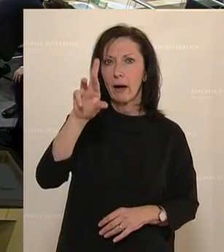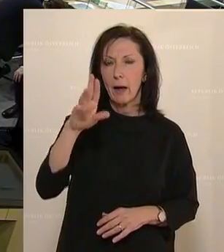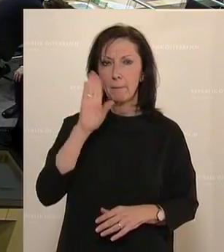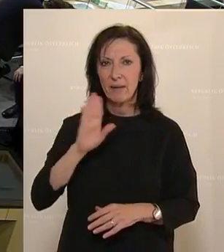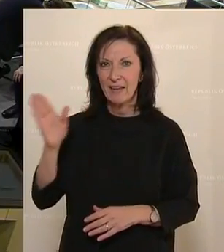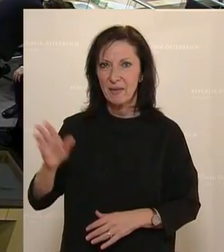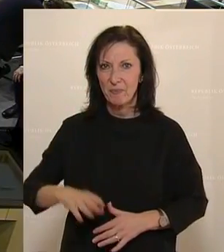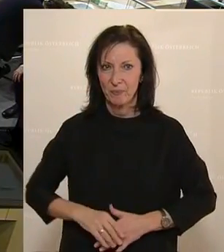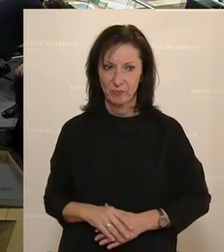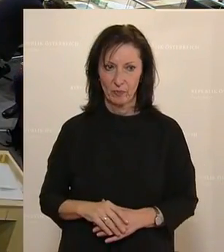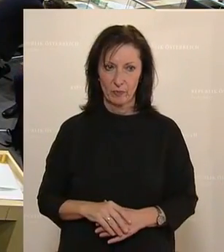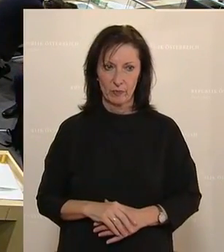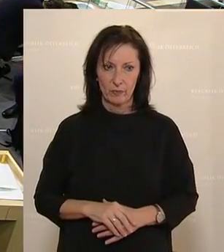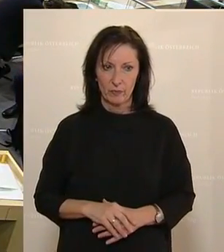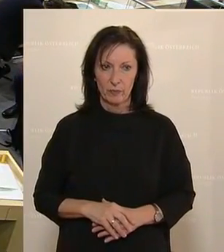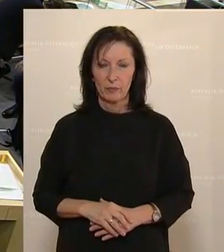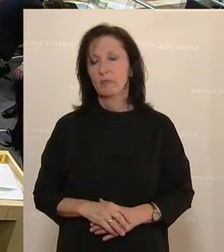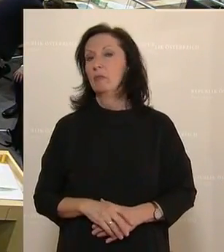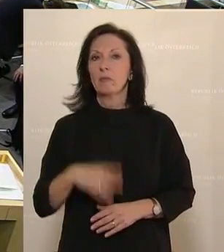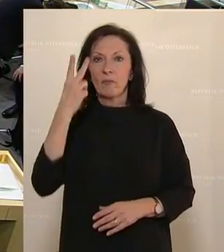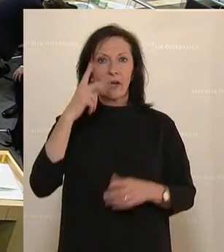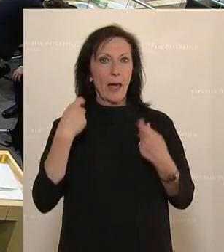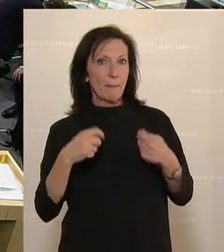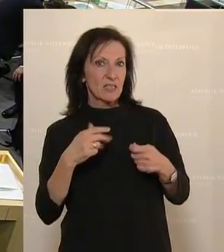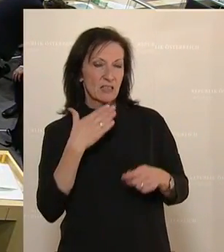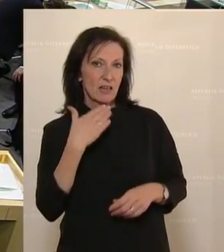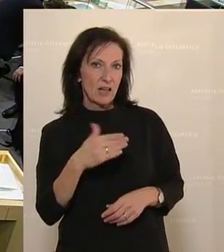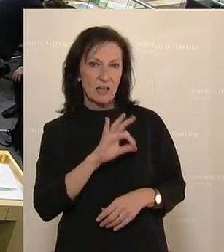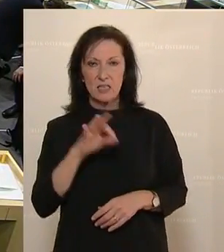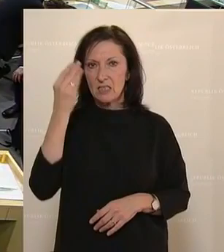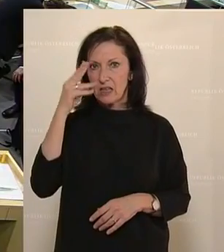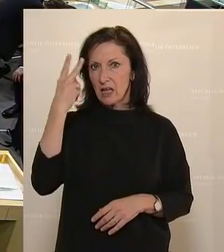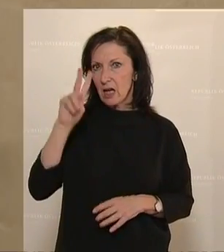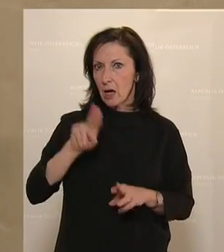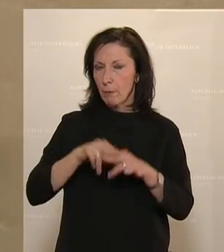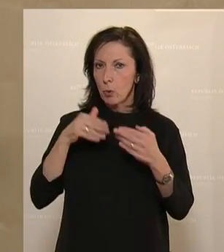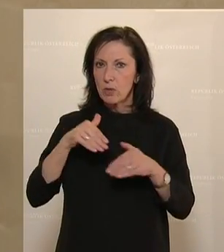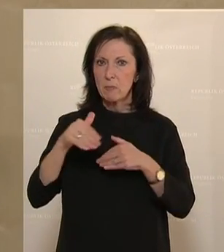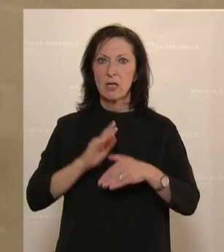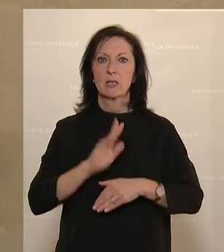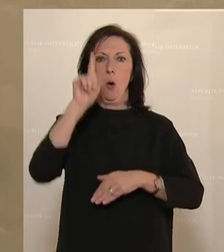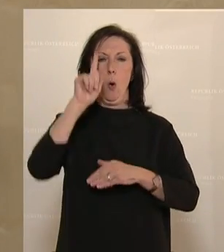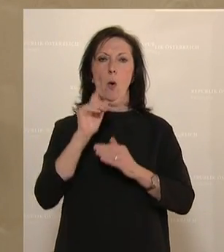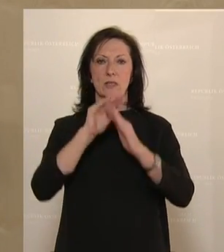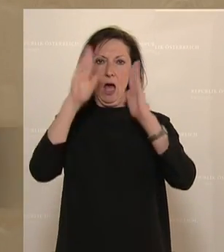Der erste Redner kommt von den NEOS, es ist der Sozialsprecher Gerald Lohacker. Sehr geehrter Herr Bundesminister, hohes Haus.